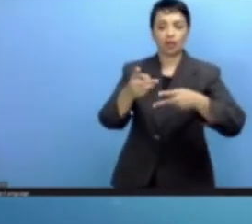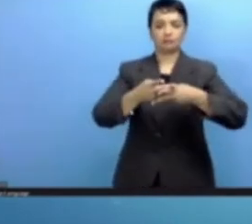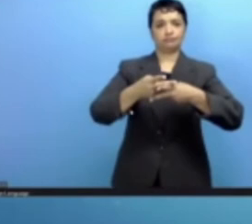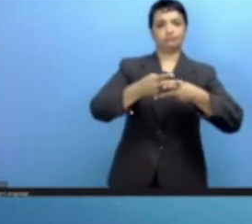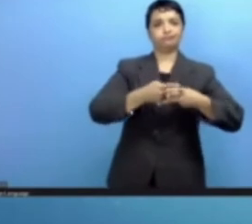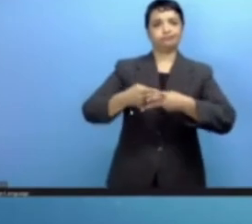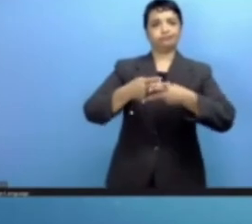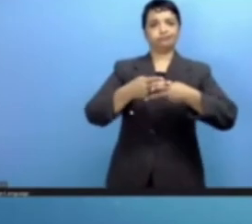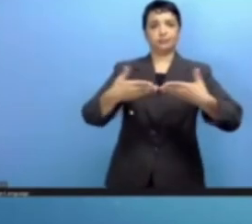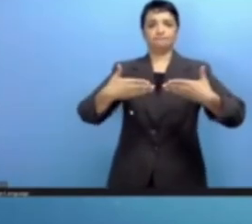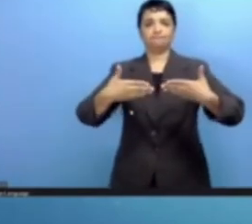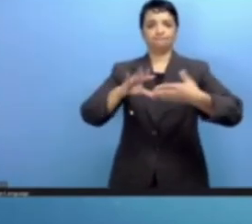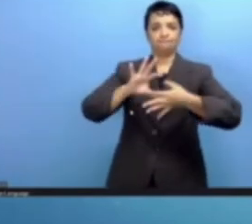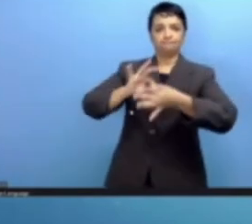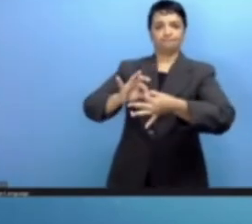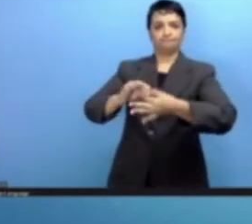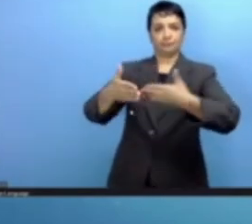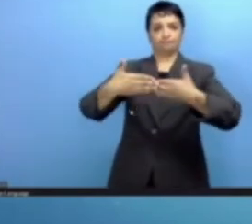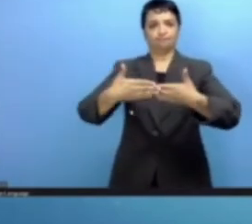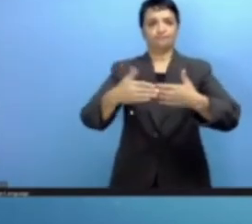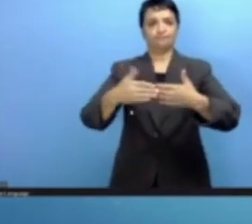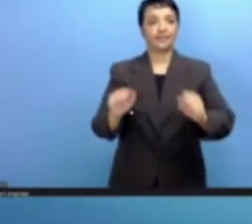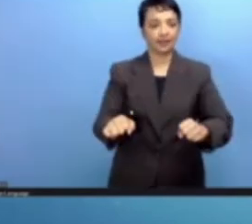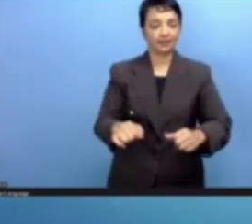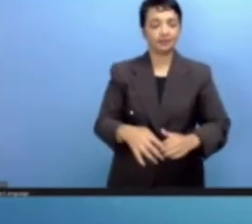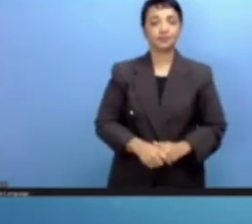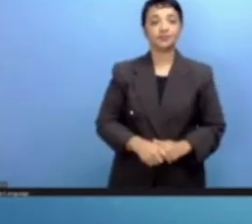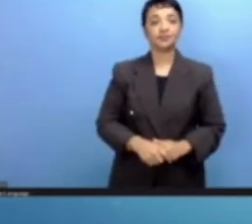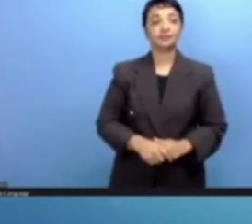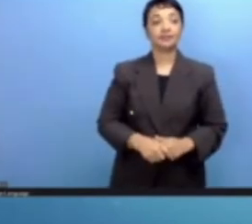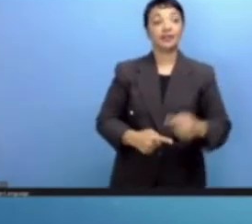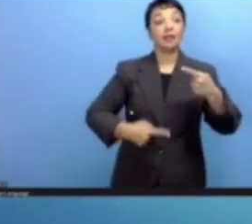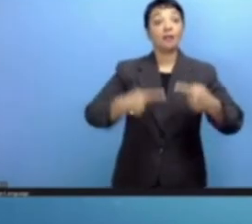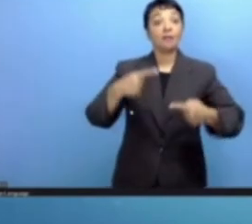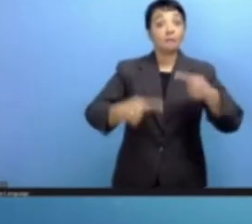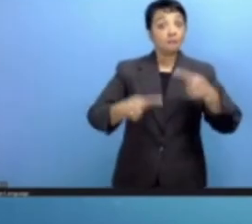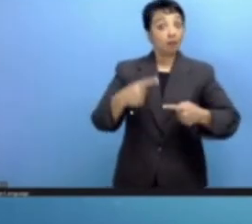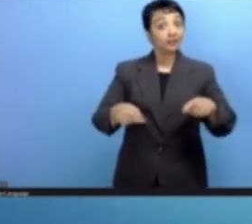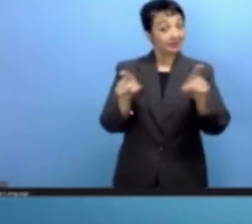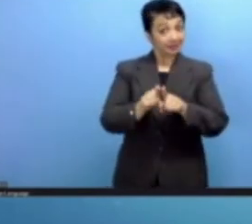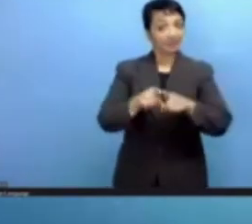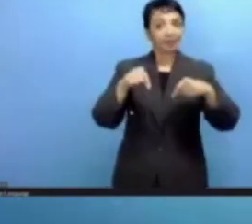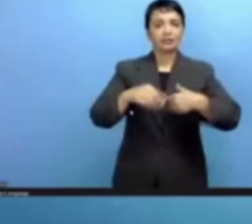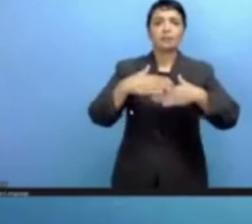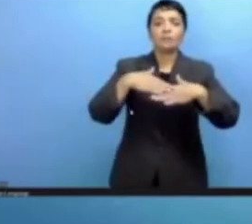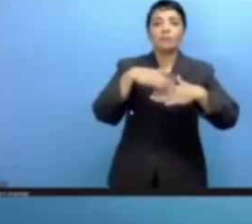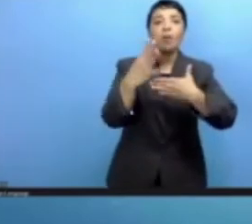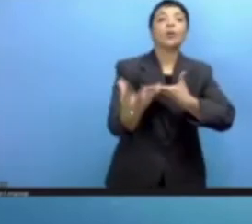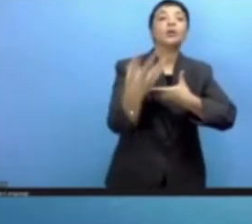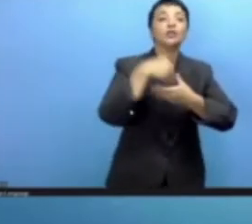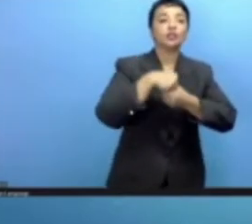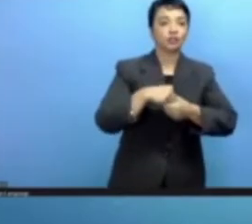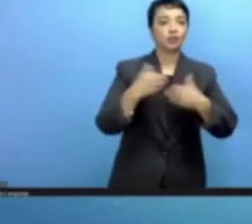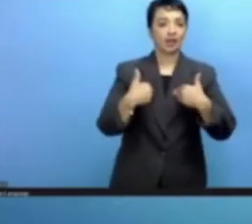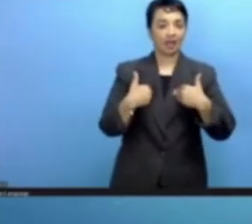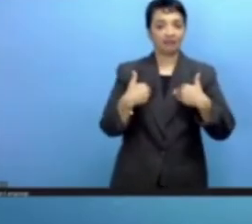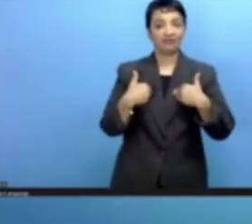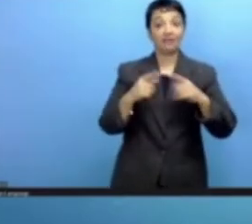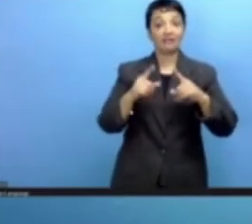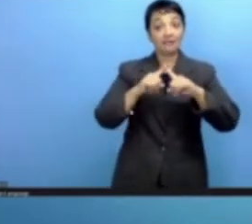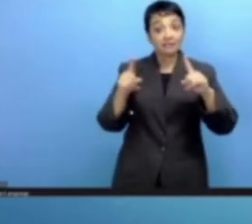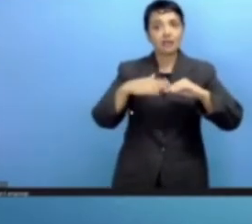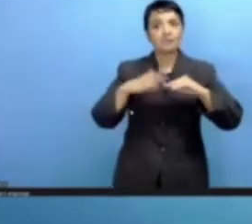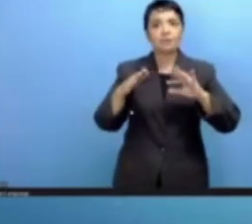وعوضا على أن تمثل بوابات للانطلاق فهي تعمل على